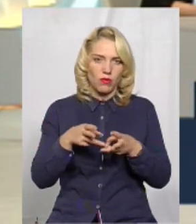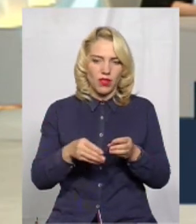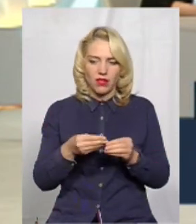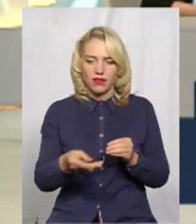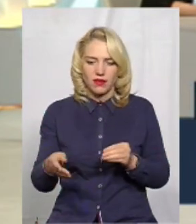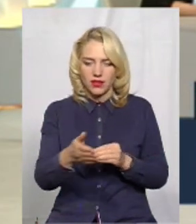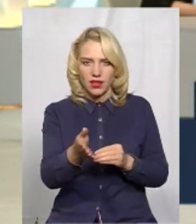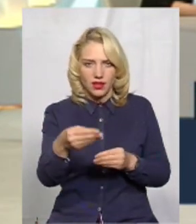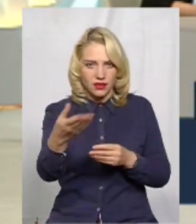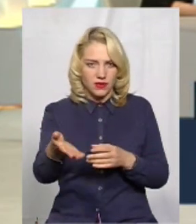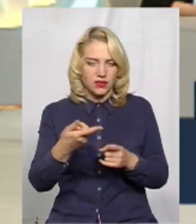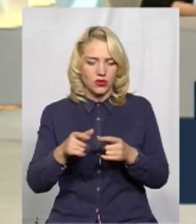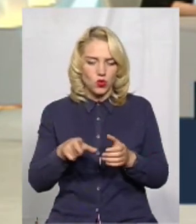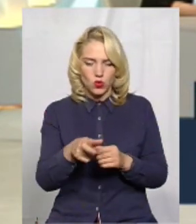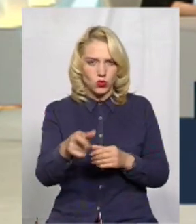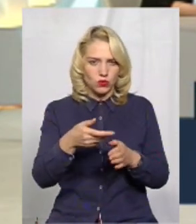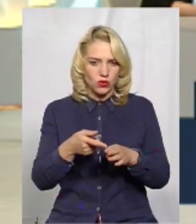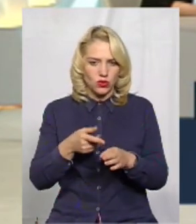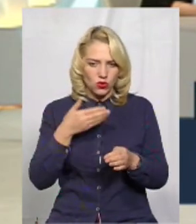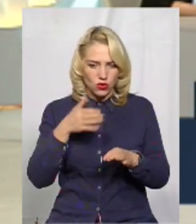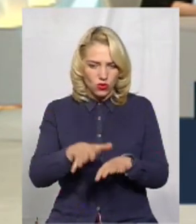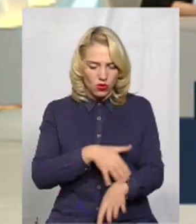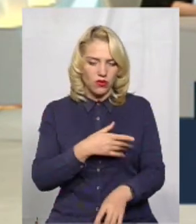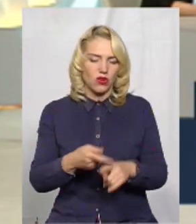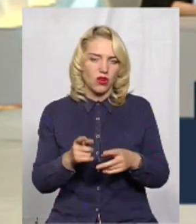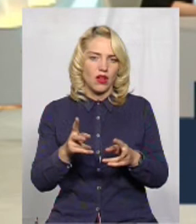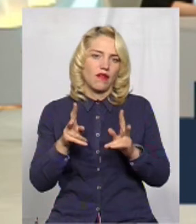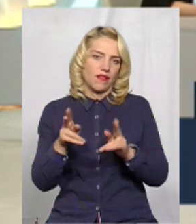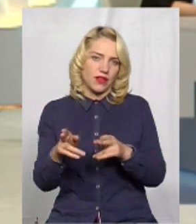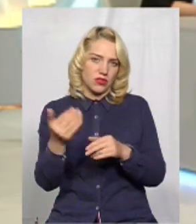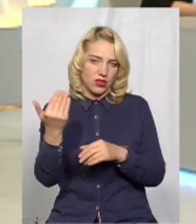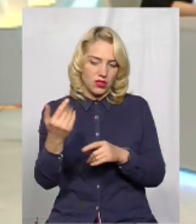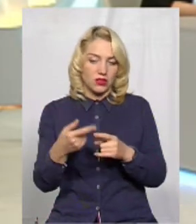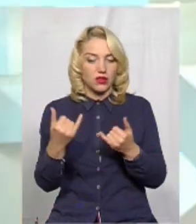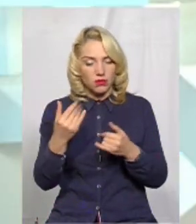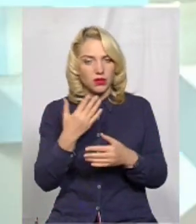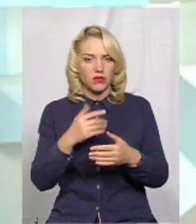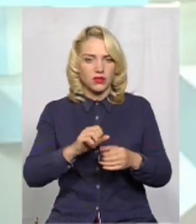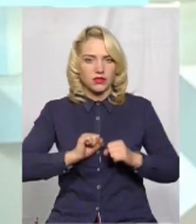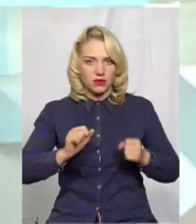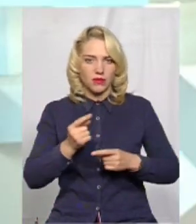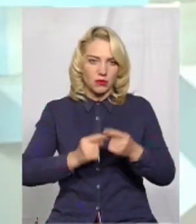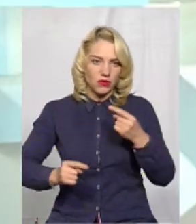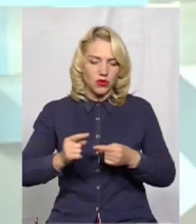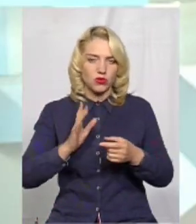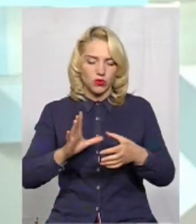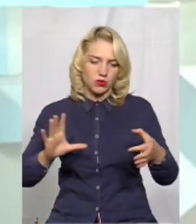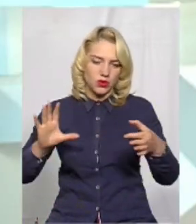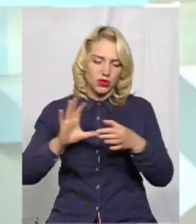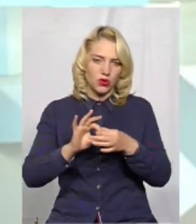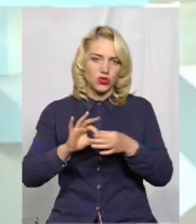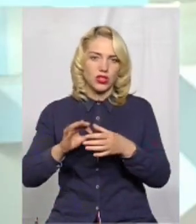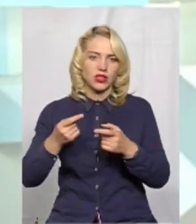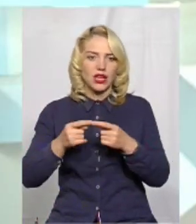починати процедуру відновлення, сьогодні вже зварники прийняти, якщо буде треба, будемо підключати інших